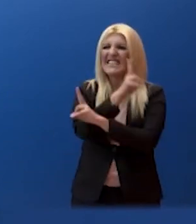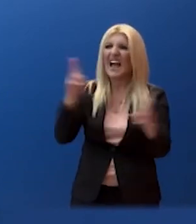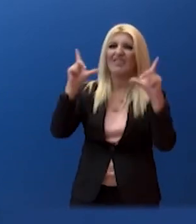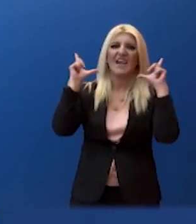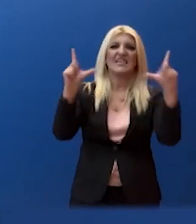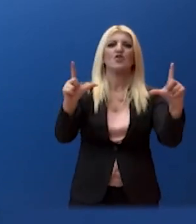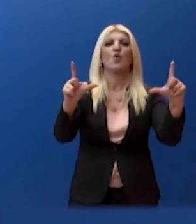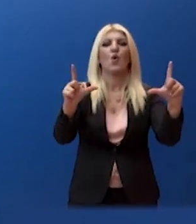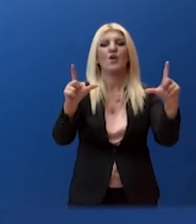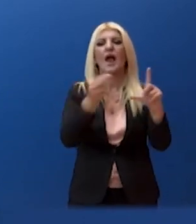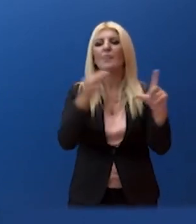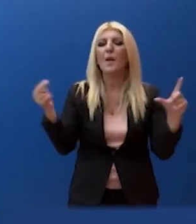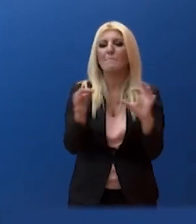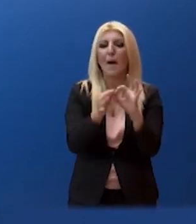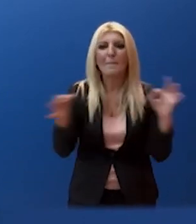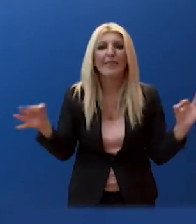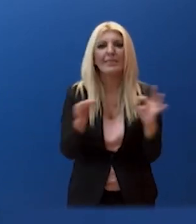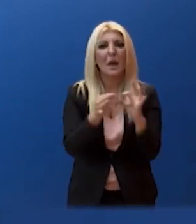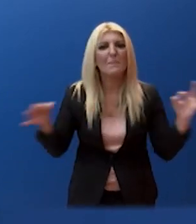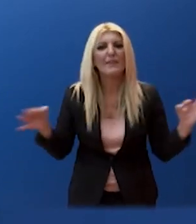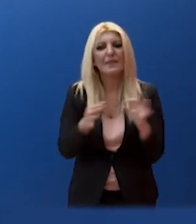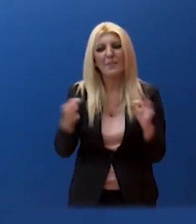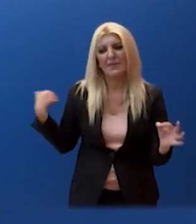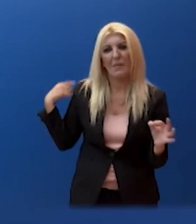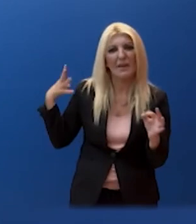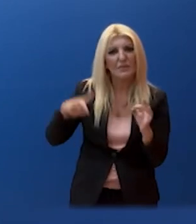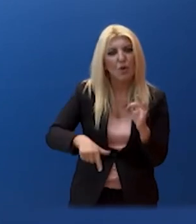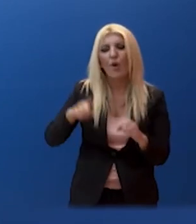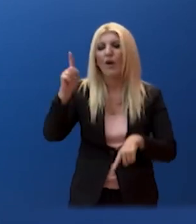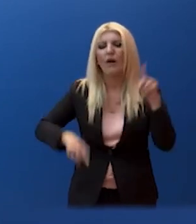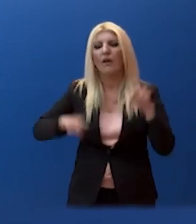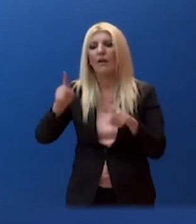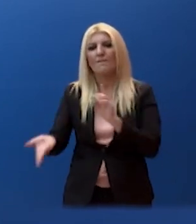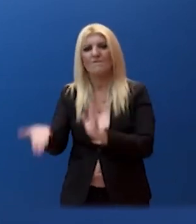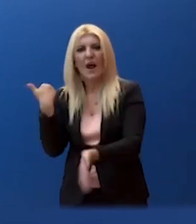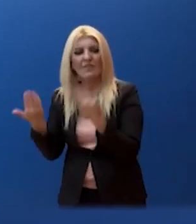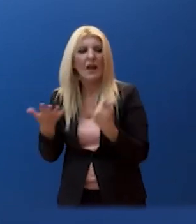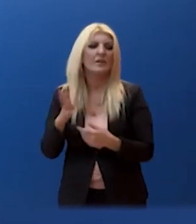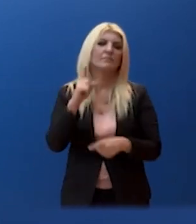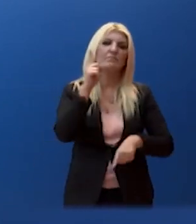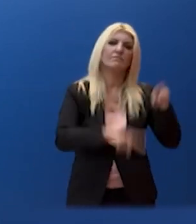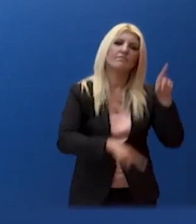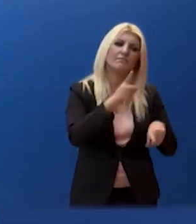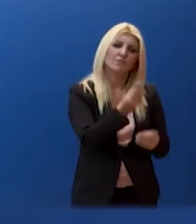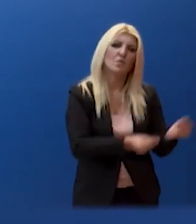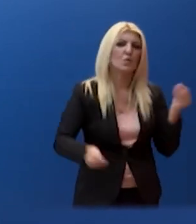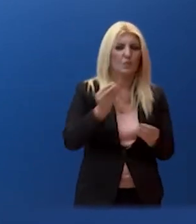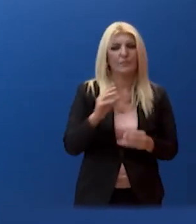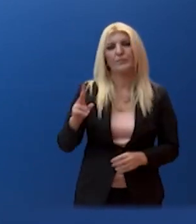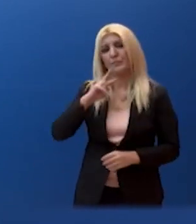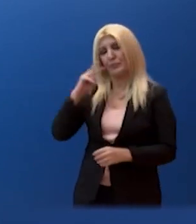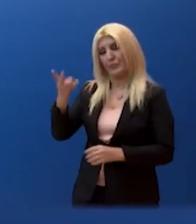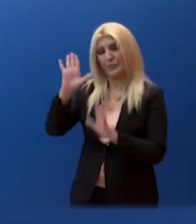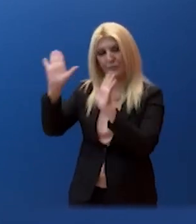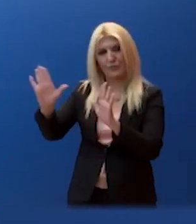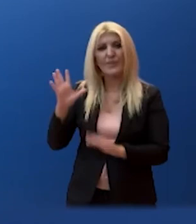Οπότε να φανεί αν θα προχωρήσετε σε ένα επόμενο στάδιο ή κάποια από αυτά θα καταργηθούν. Όπως ξέρετε, καθημερινά γίνεται πικαιροποίηση των στοιχείων